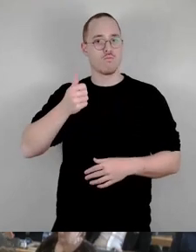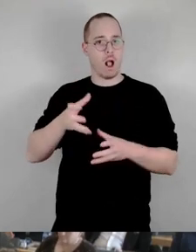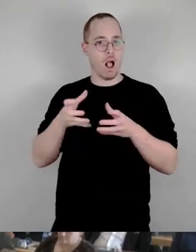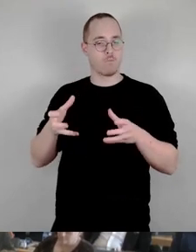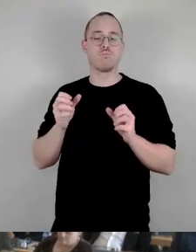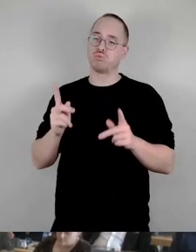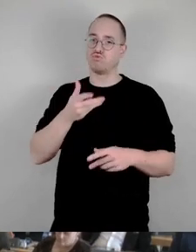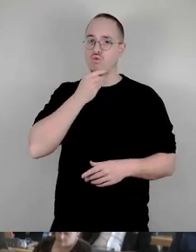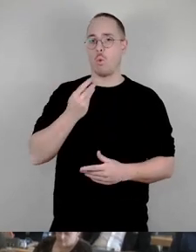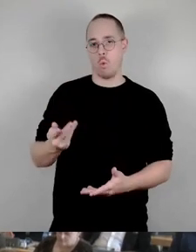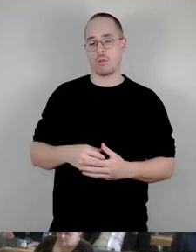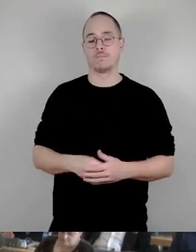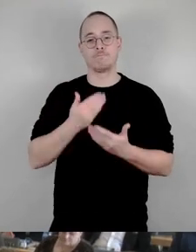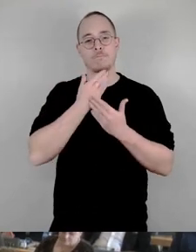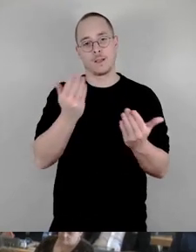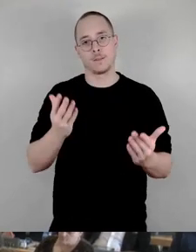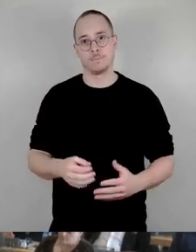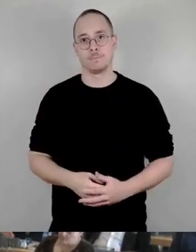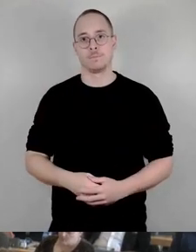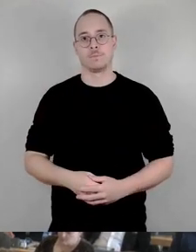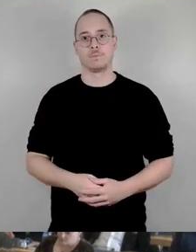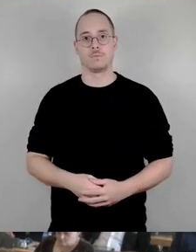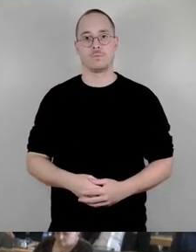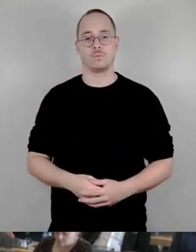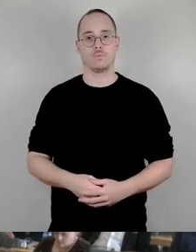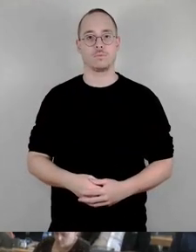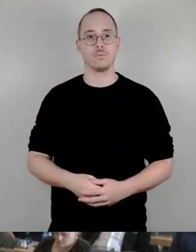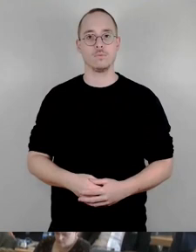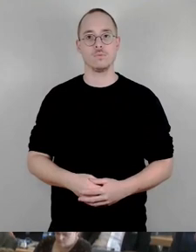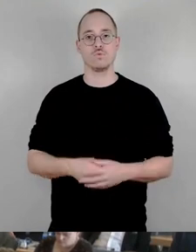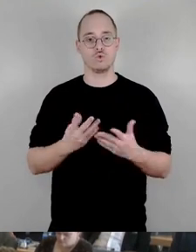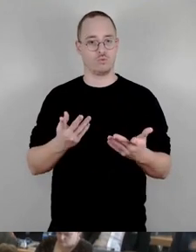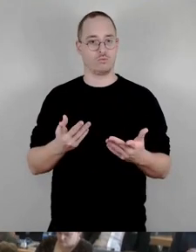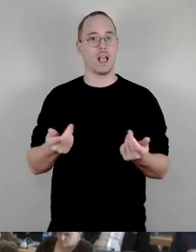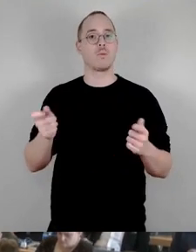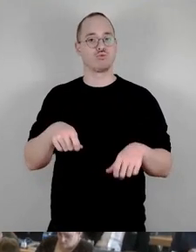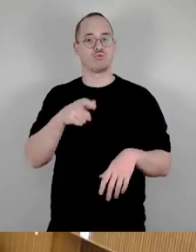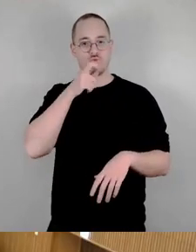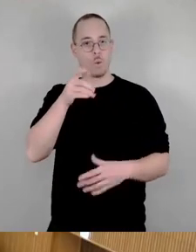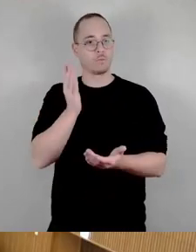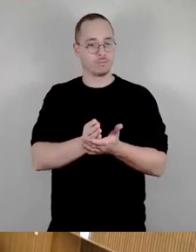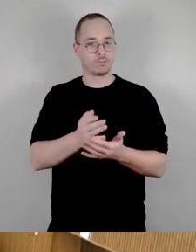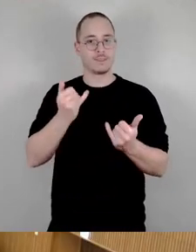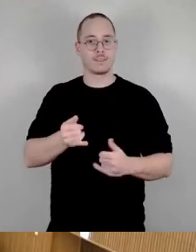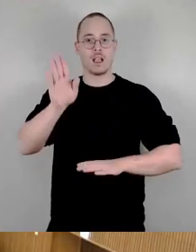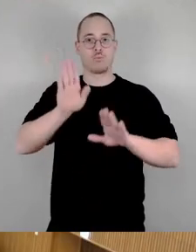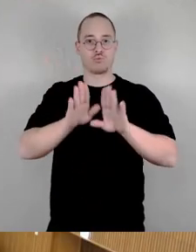So, ich gehe mal davon aus, dass es gleich der Schlusswort des Einreichers war und wir damit zur Abstimmung schreiten können.